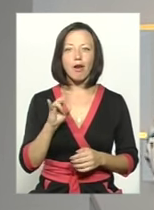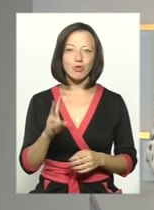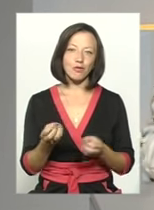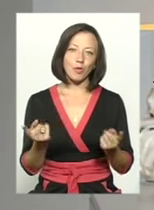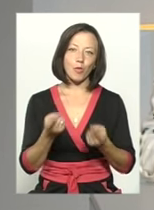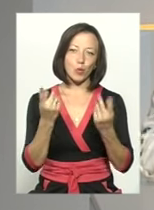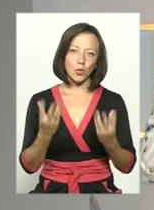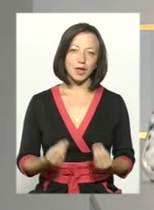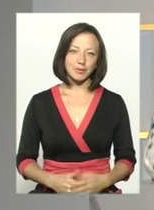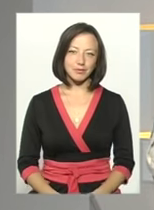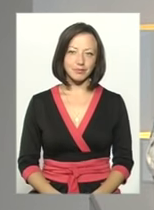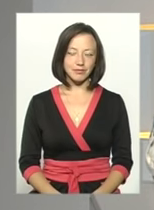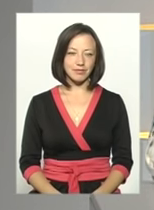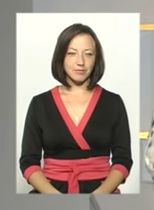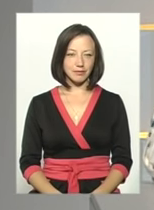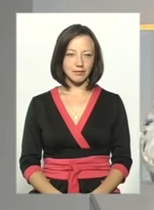Прошу, ролик.